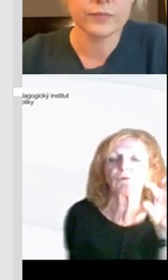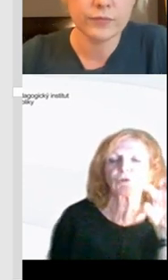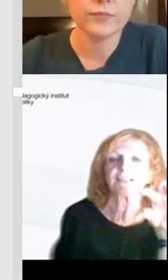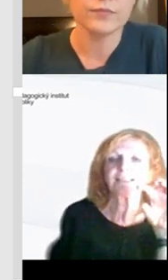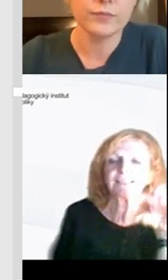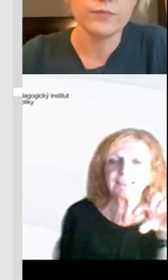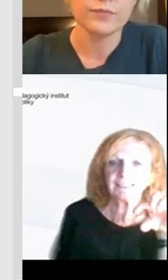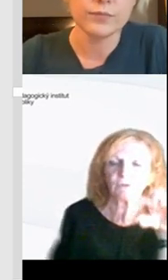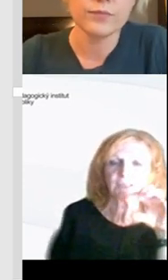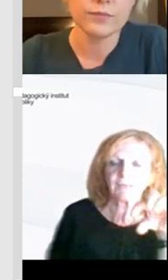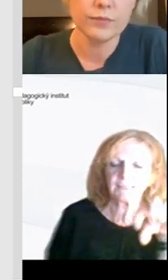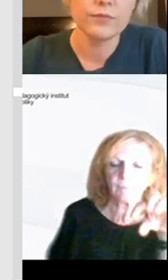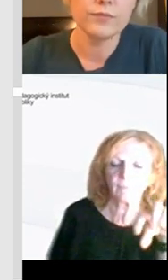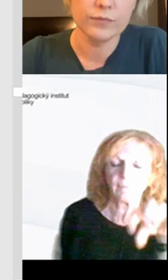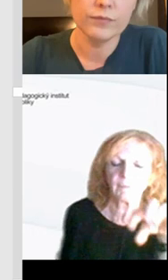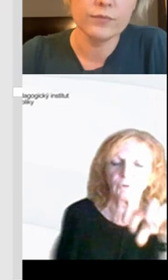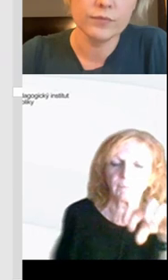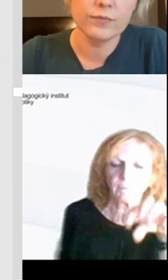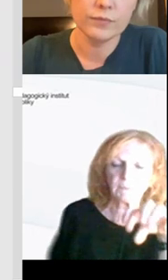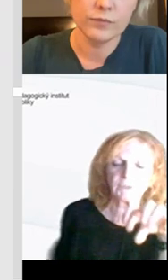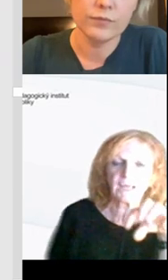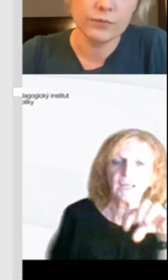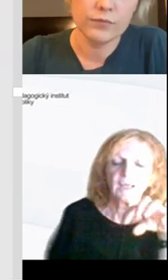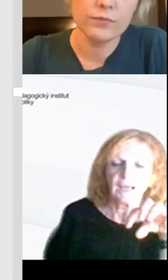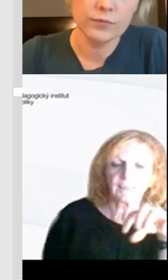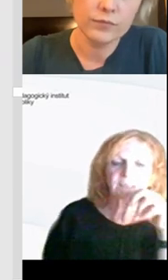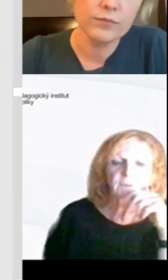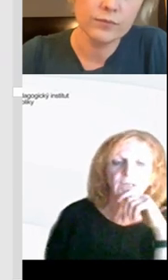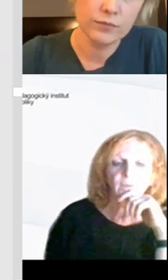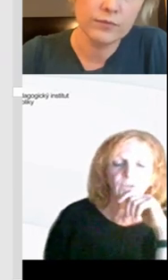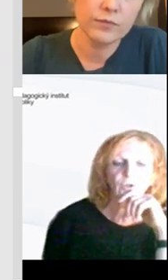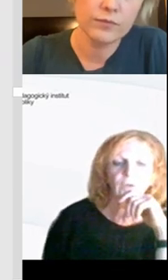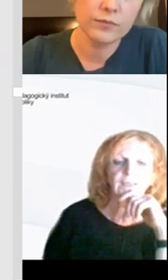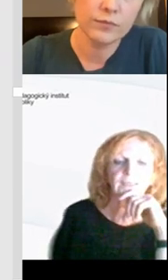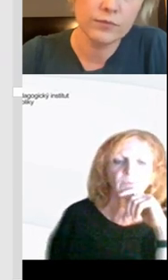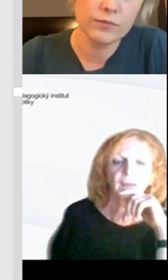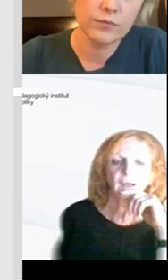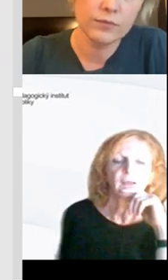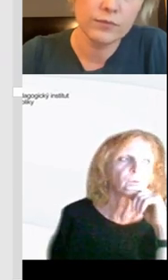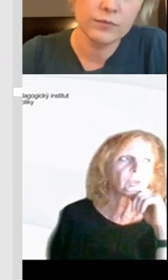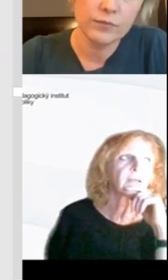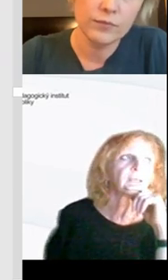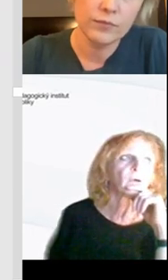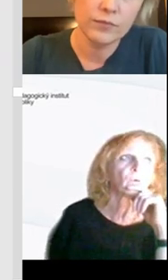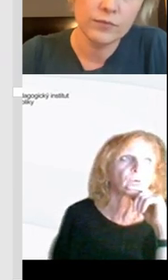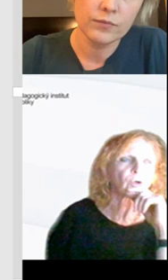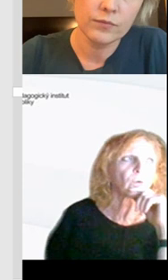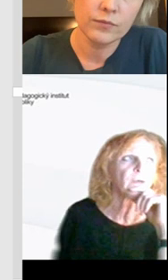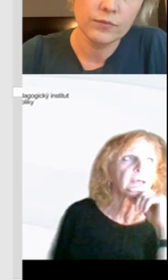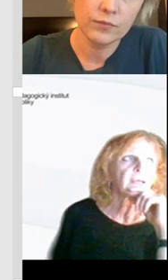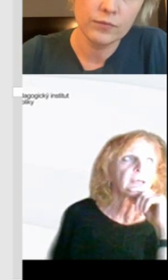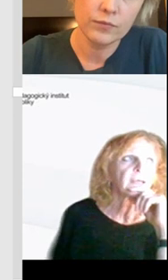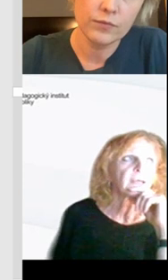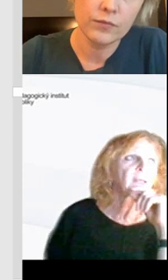prostředí, kde už žáci sdílí a dostávají se mimo to bezpečné a zabezpečené místo, nad kterým má učitel nějakou